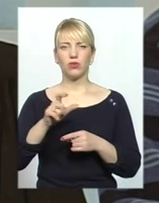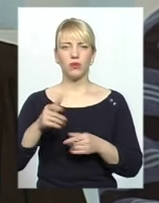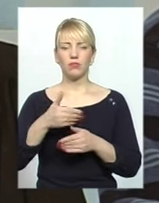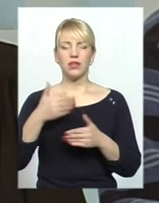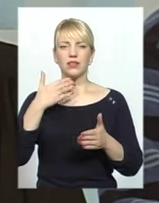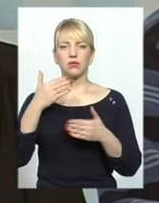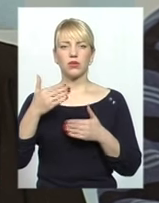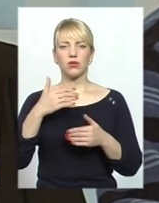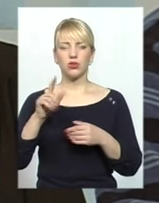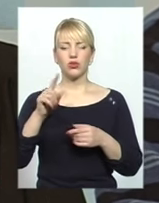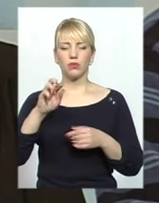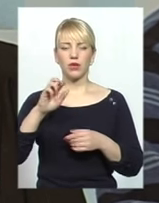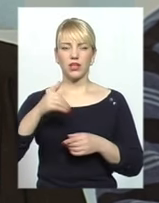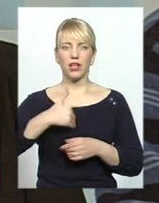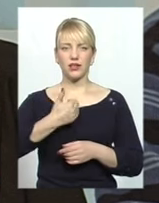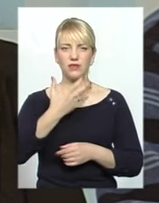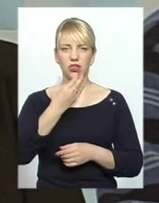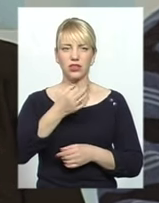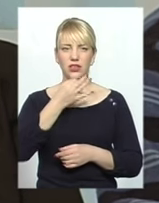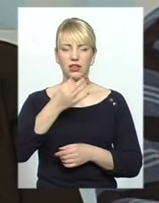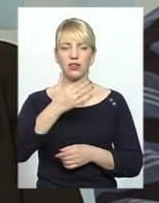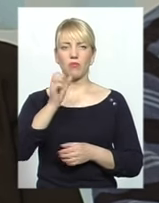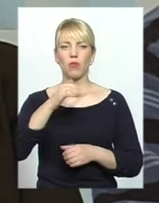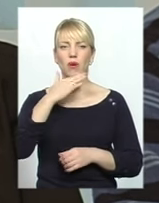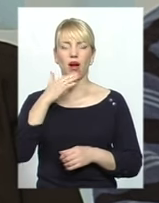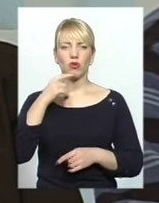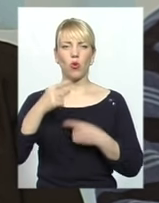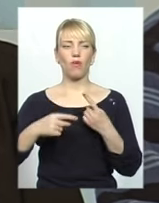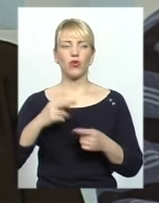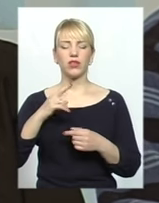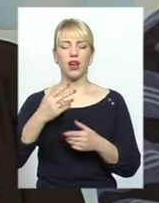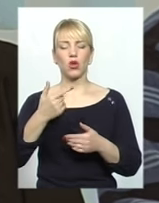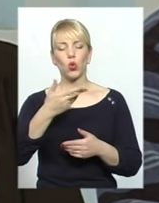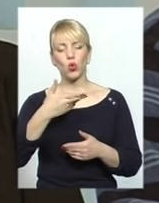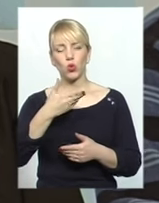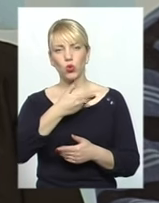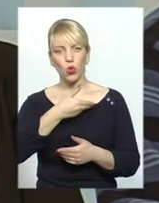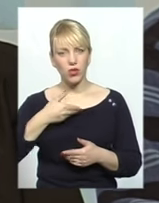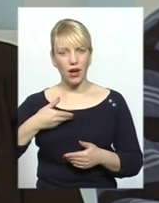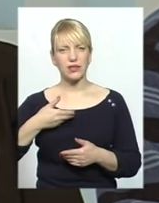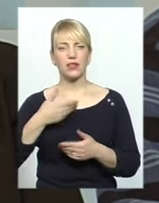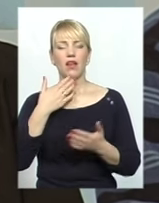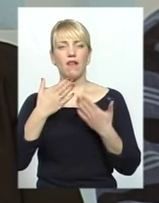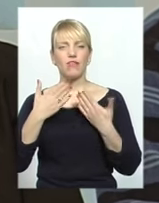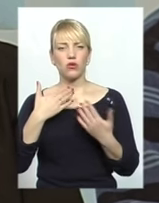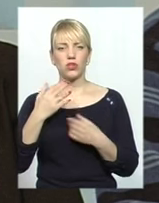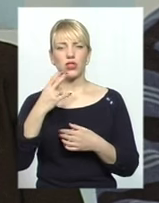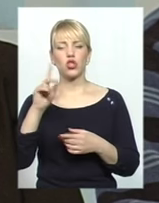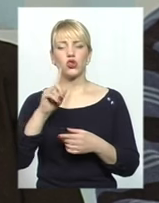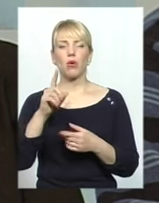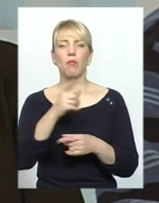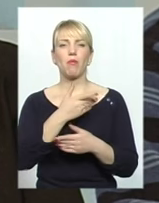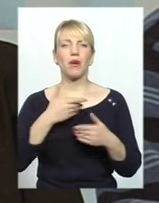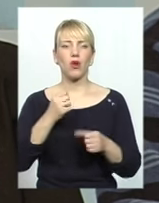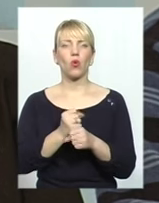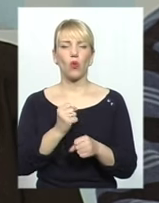І що б хотів би сказати, що ми можемо багато що говорити, як до нас відноситься, що ми робимо. Але ж показовим є